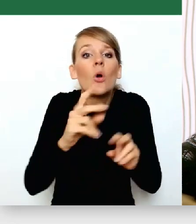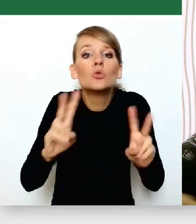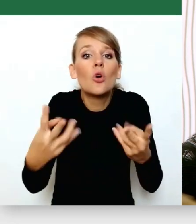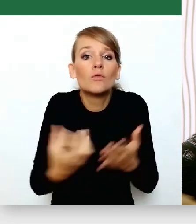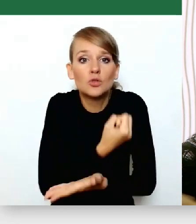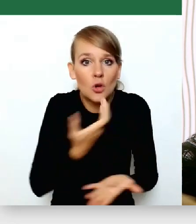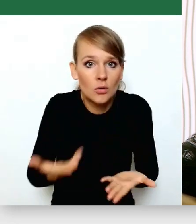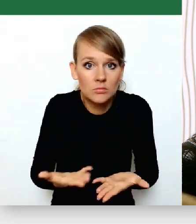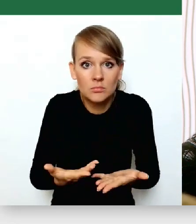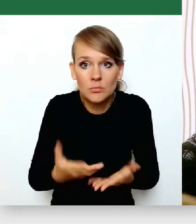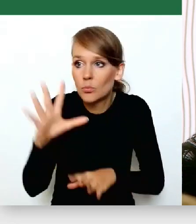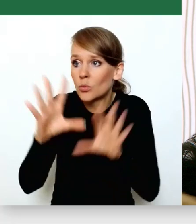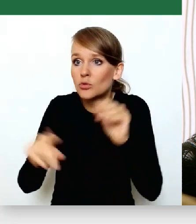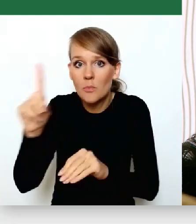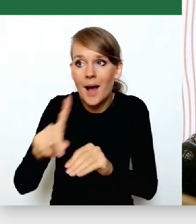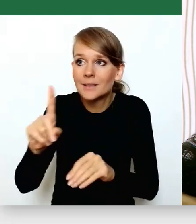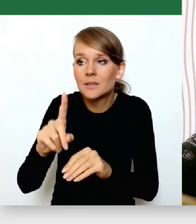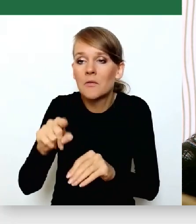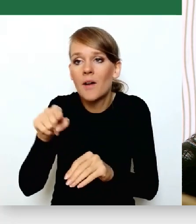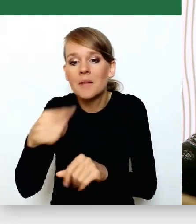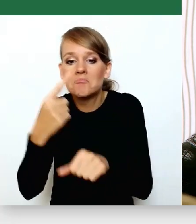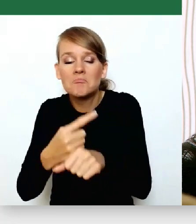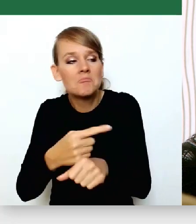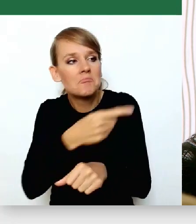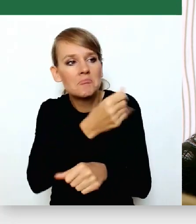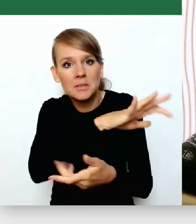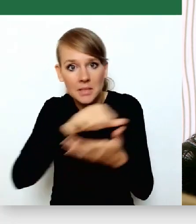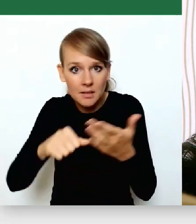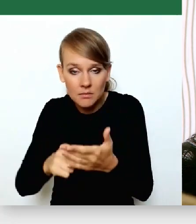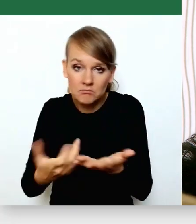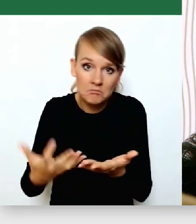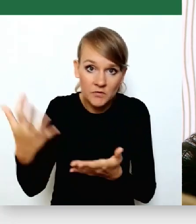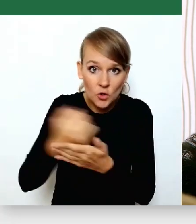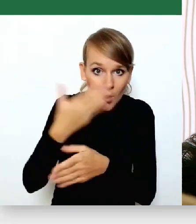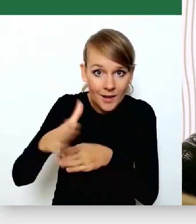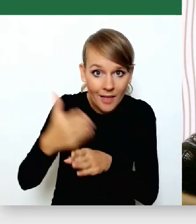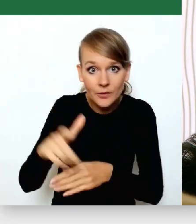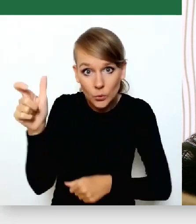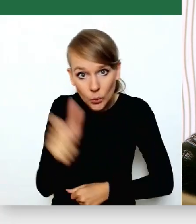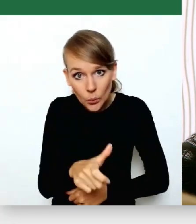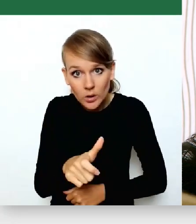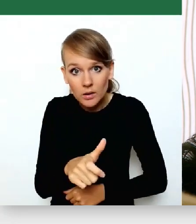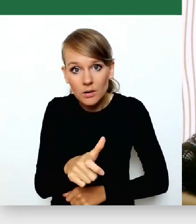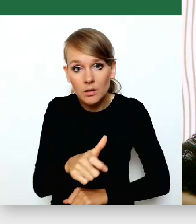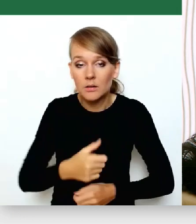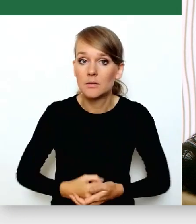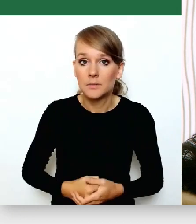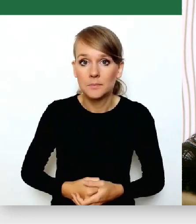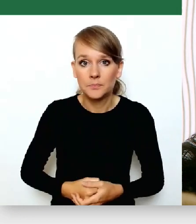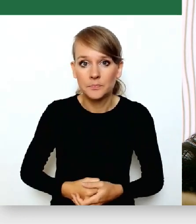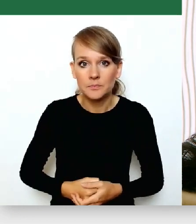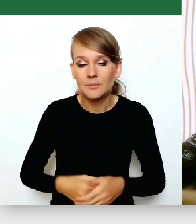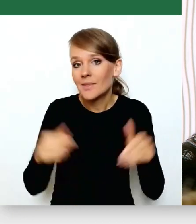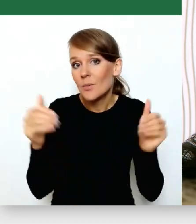Zabrać komuś w budżecie państwa? Kredyty zaciągnąć? Dług zrobić? I może